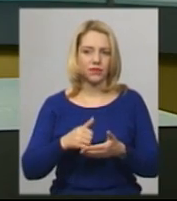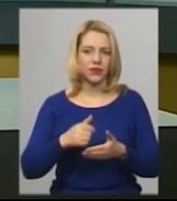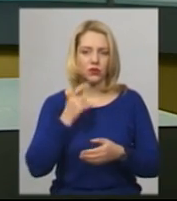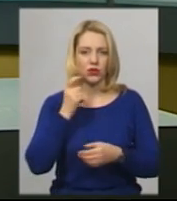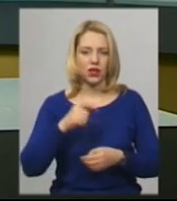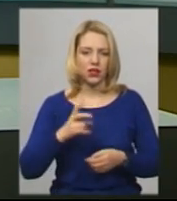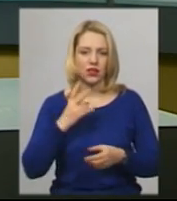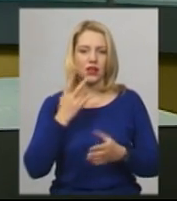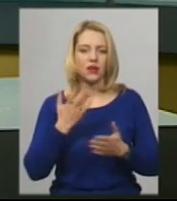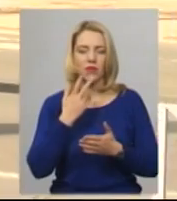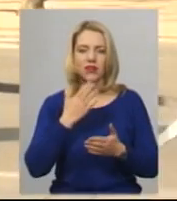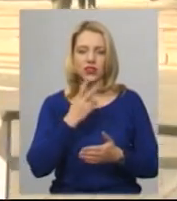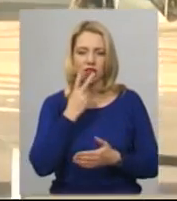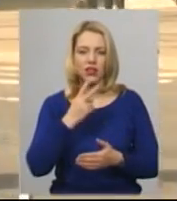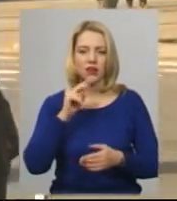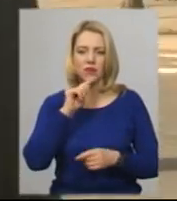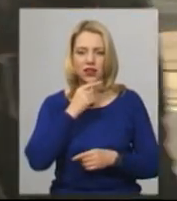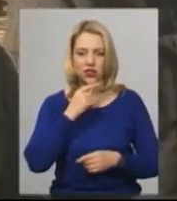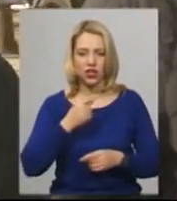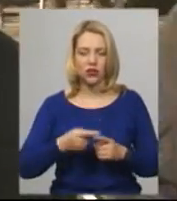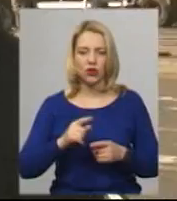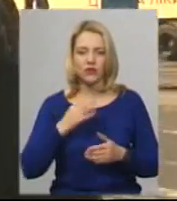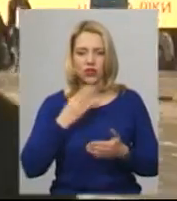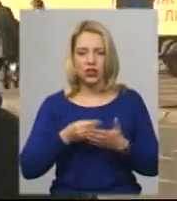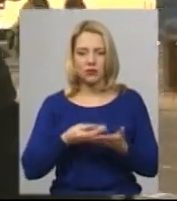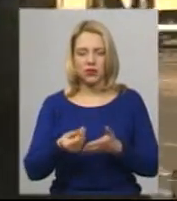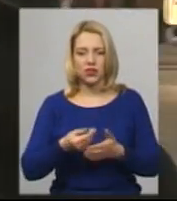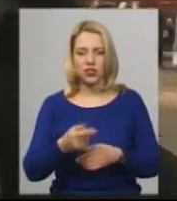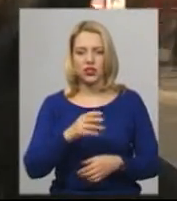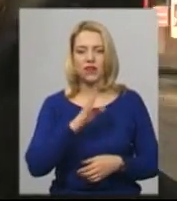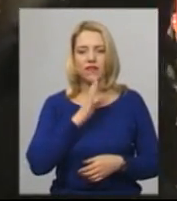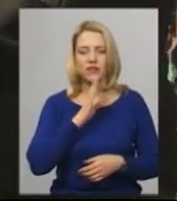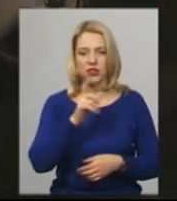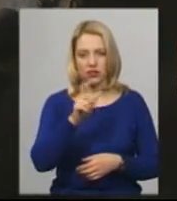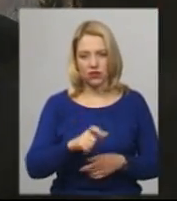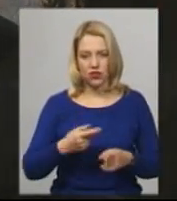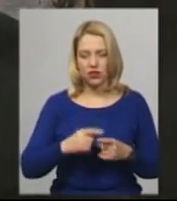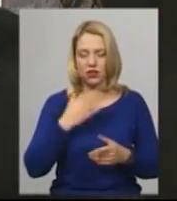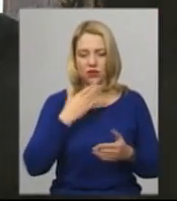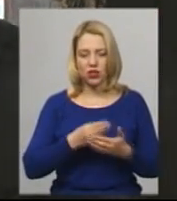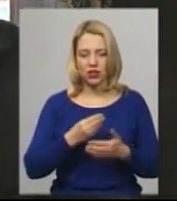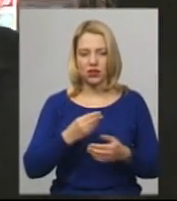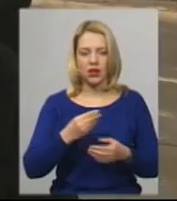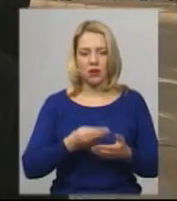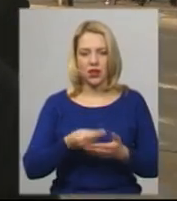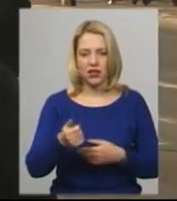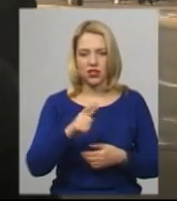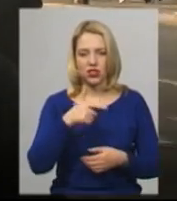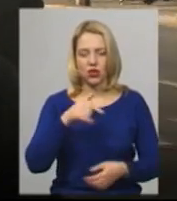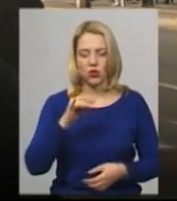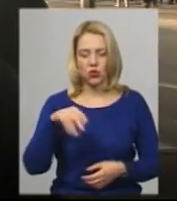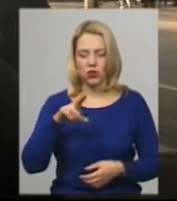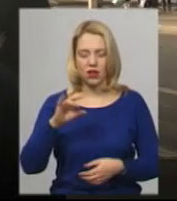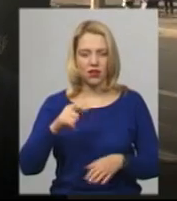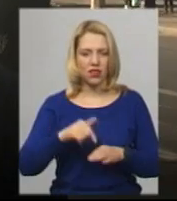наступному сюжеті. Хмельничанка Валентина Поліщук у своїй платіжці за тепло спожити у грудні економії не відчула. Казали,